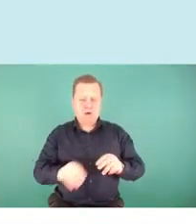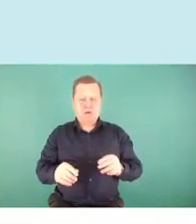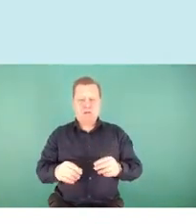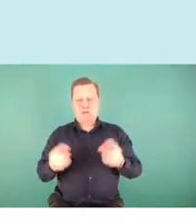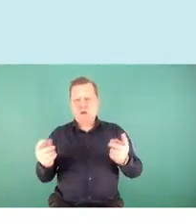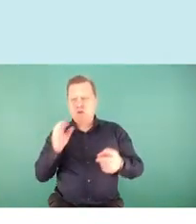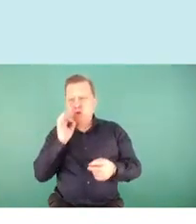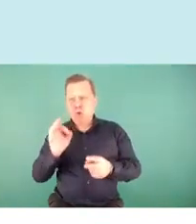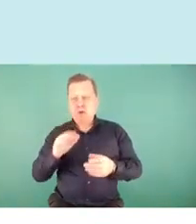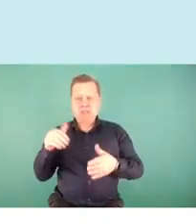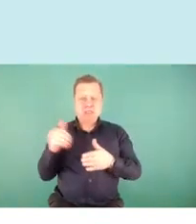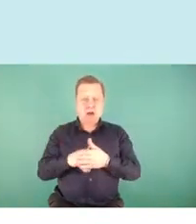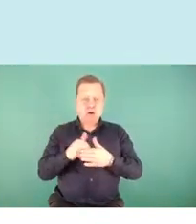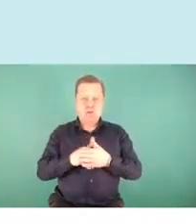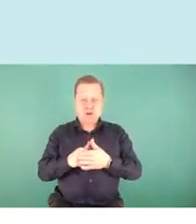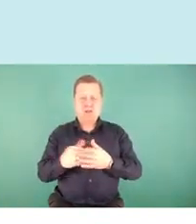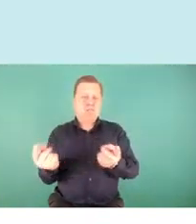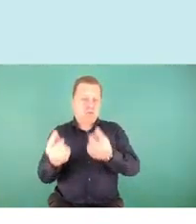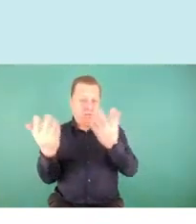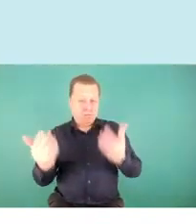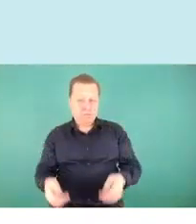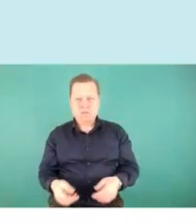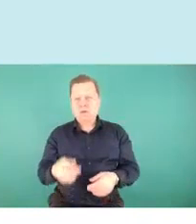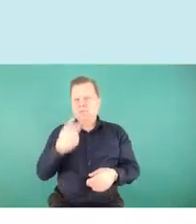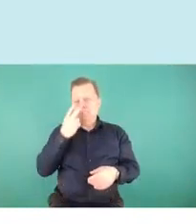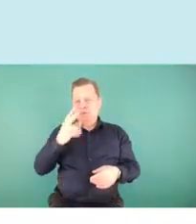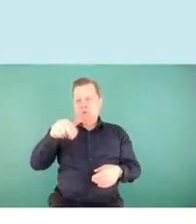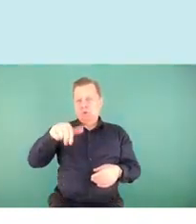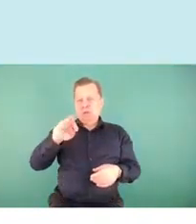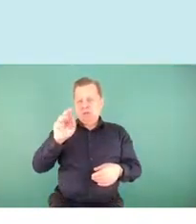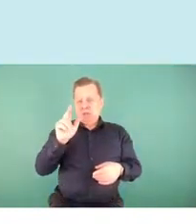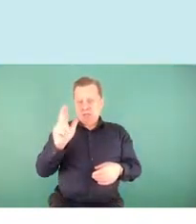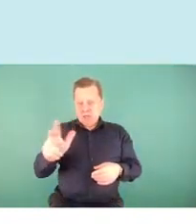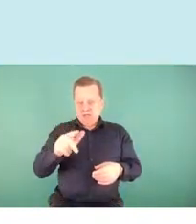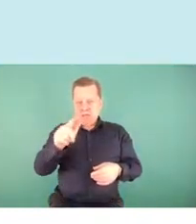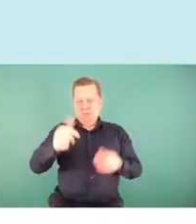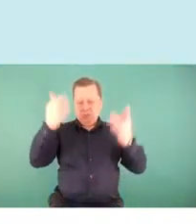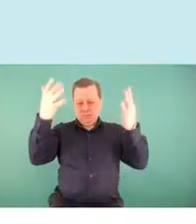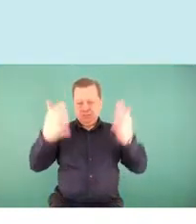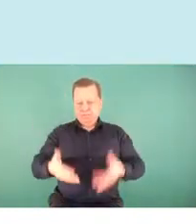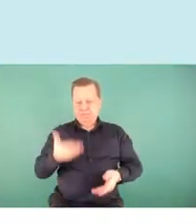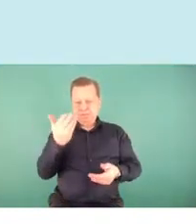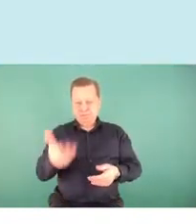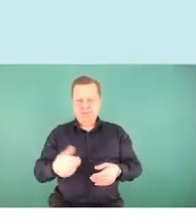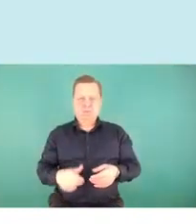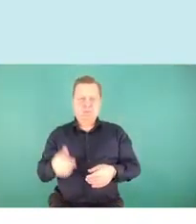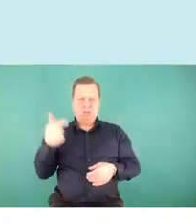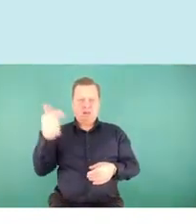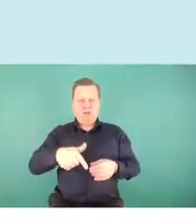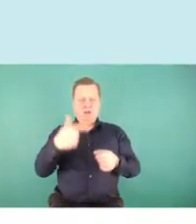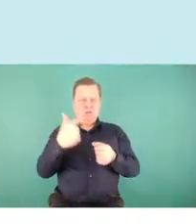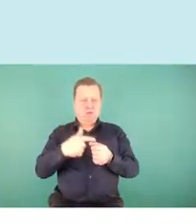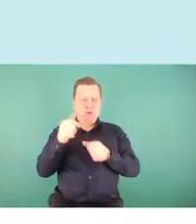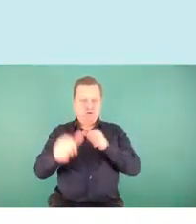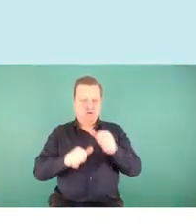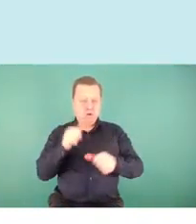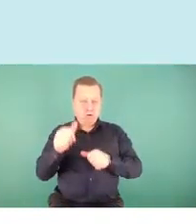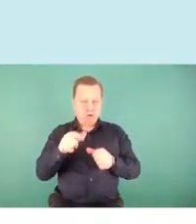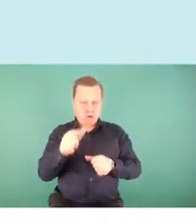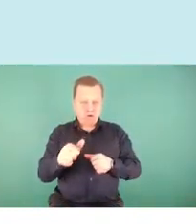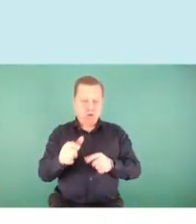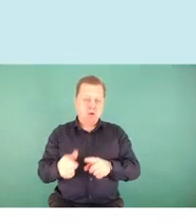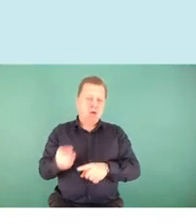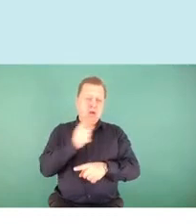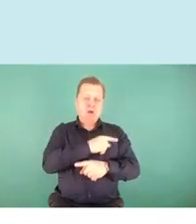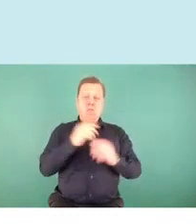Szanowni Państwo, patrząc na statystyki Urzędu Transportu Kolejowego, możemy stwierdzić, że w roku 2020, względem roku 2019,